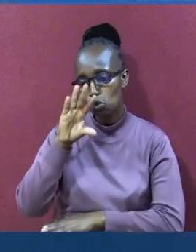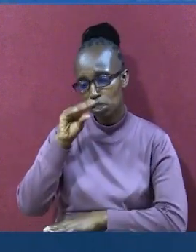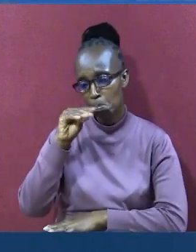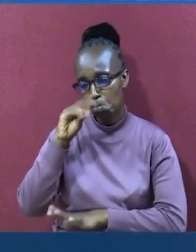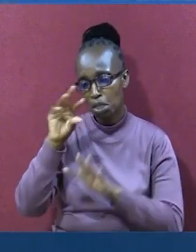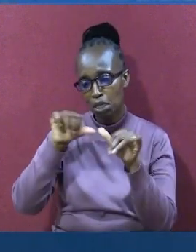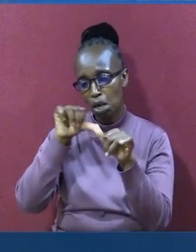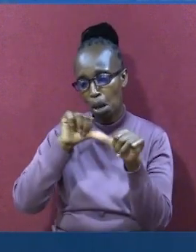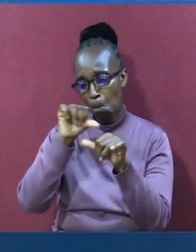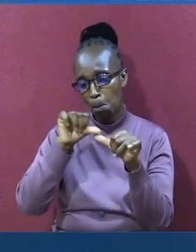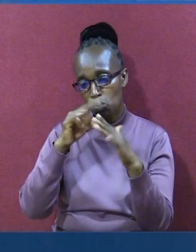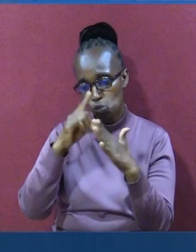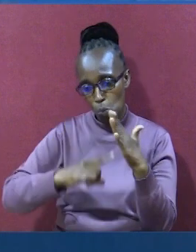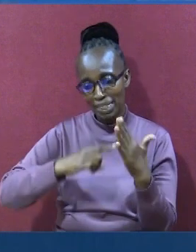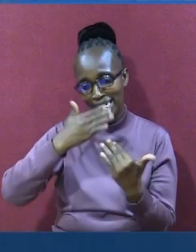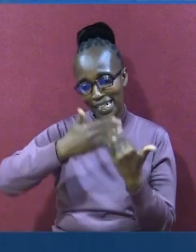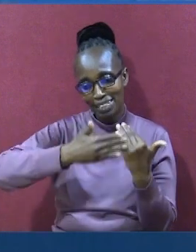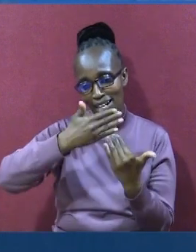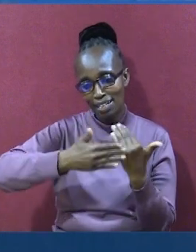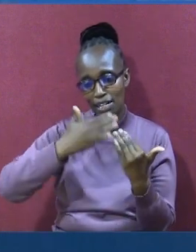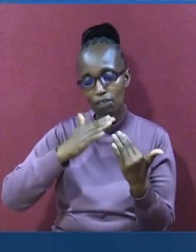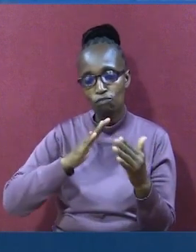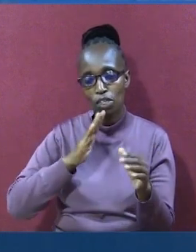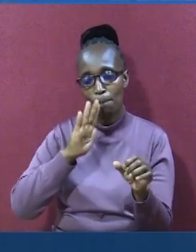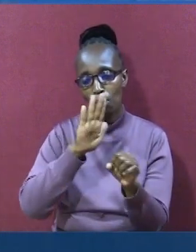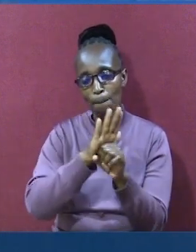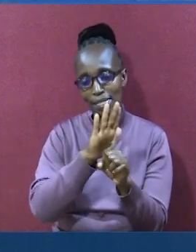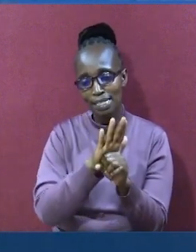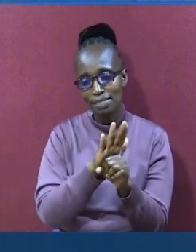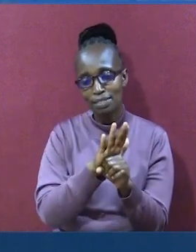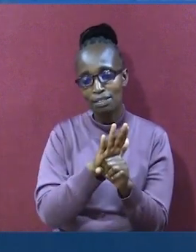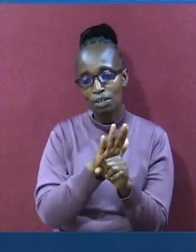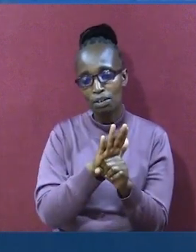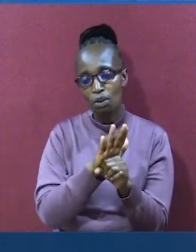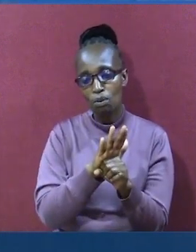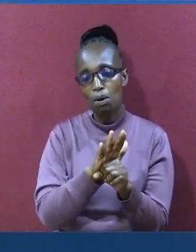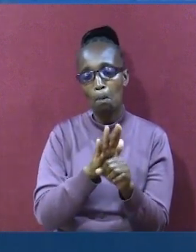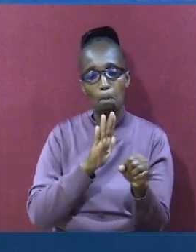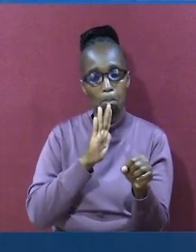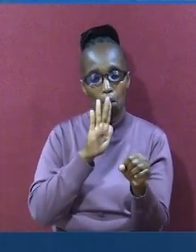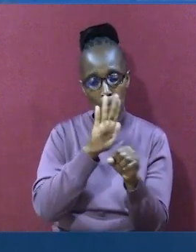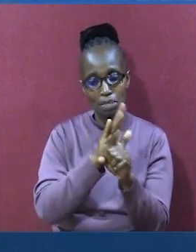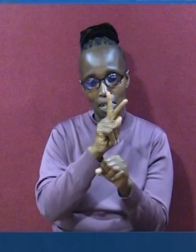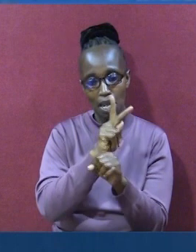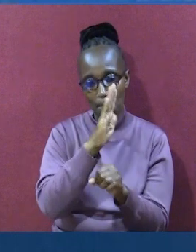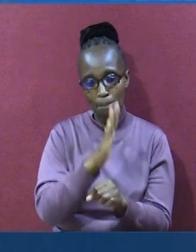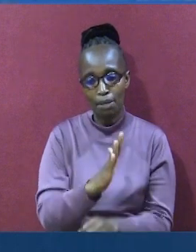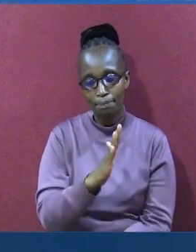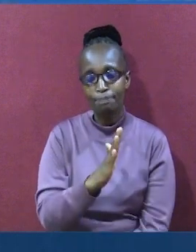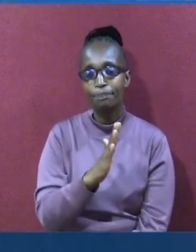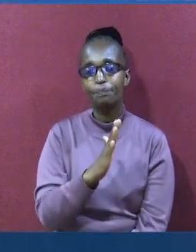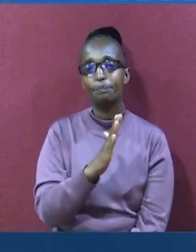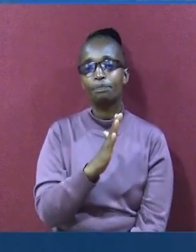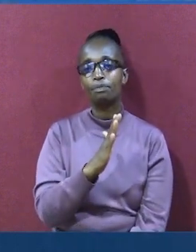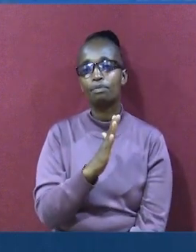mtunza ahadi. Mtunza ahadi. Ama promise kipa. Kama